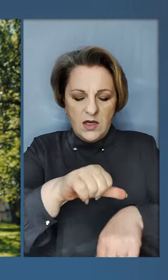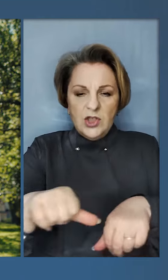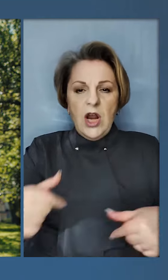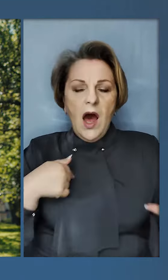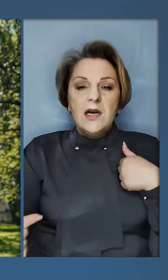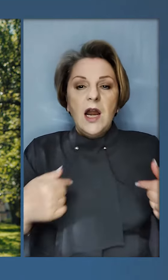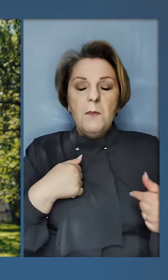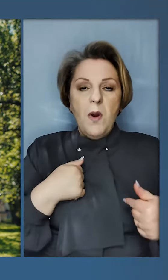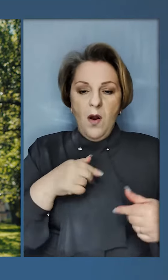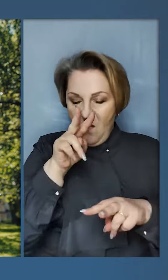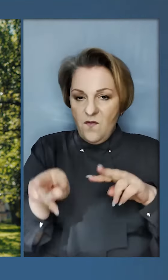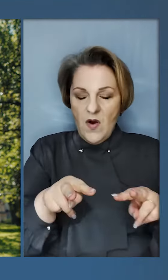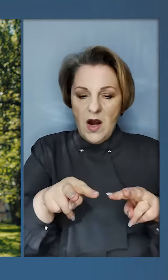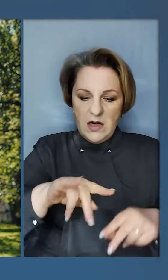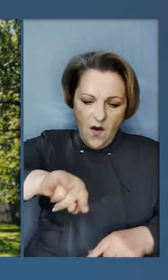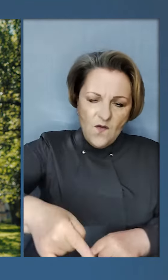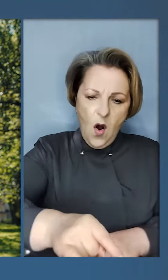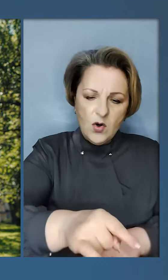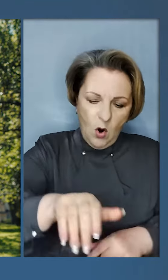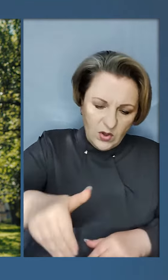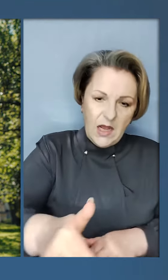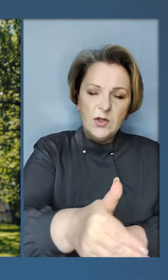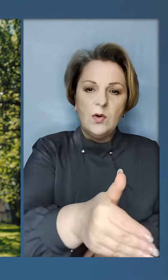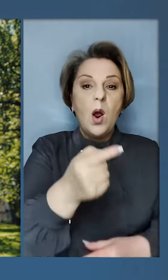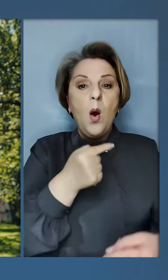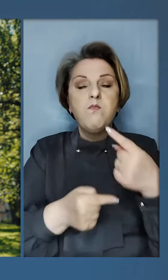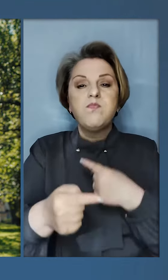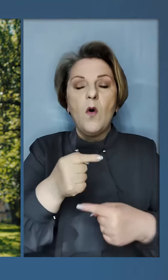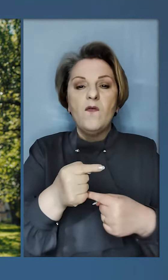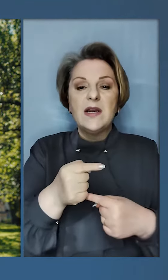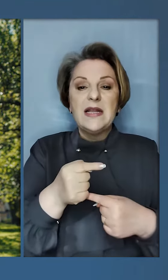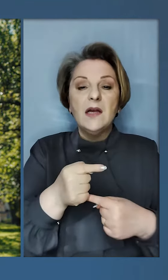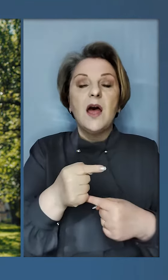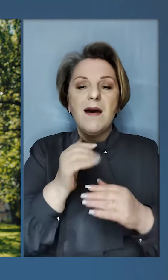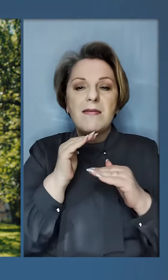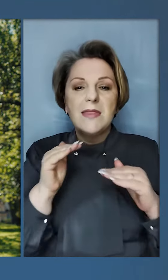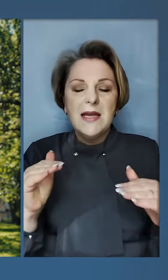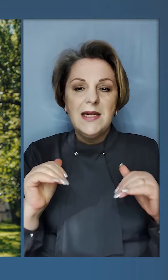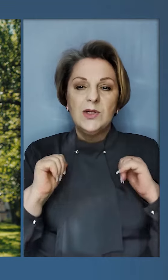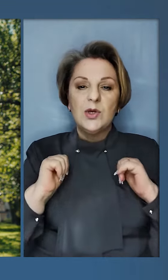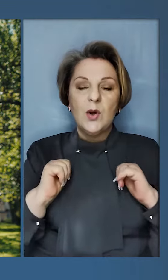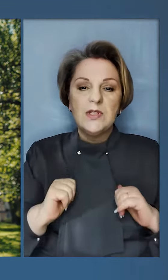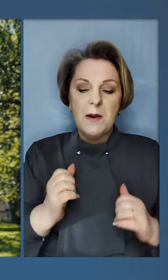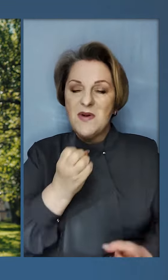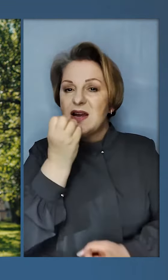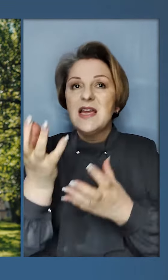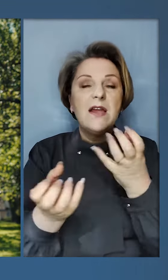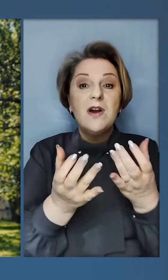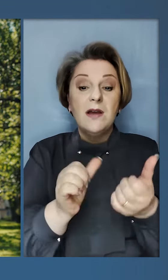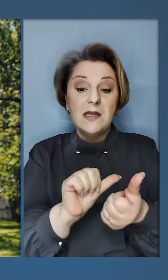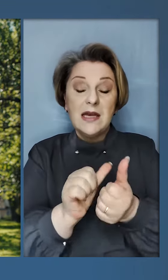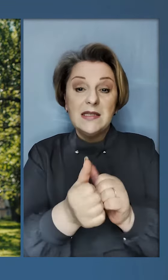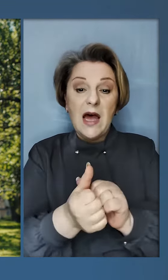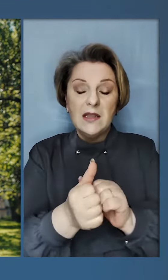шрамами у вигляді воронок і траншей. Повернеться тишею, спокоєм,